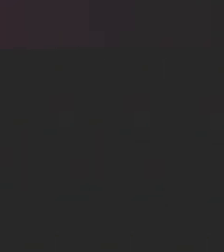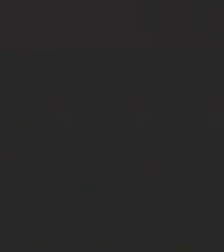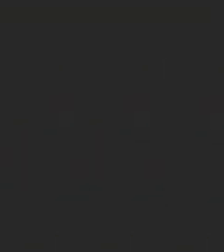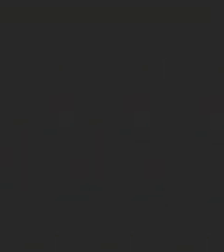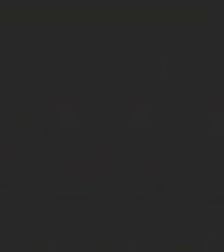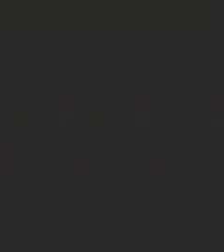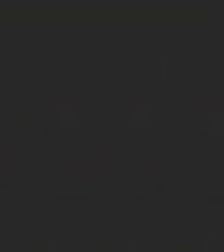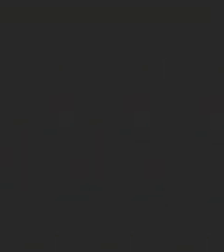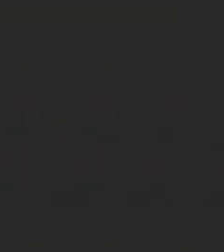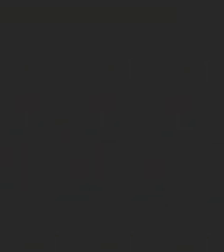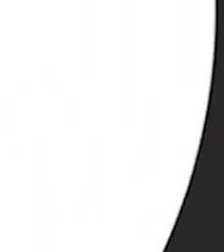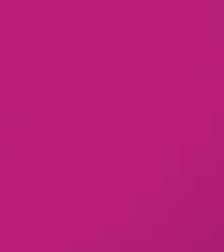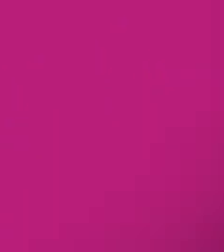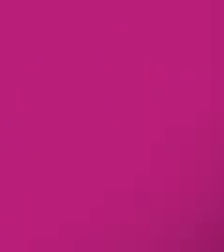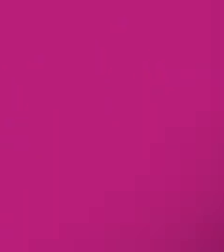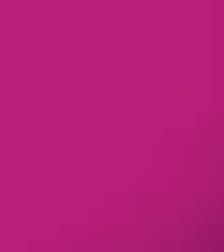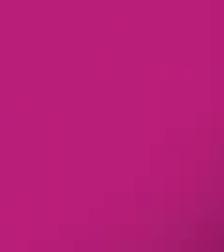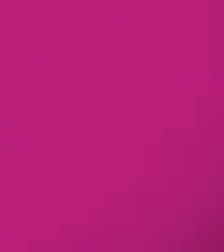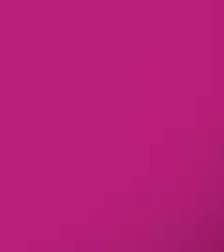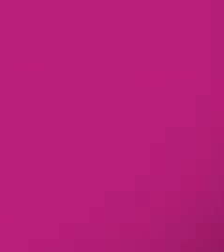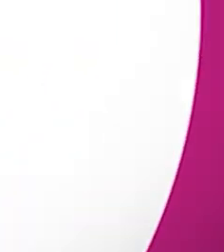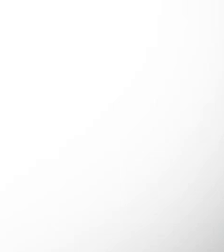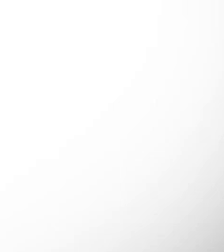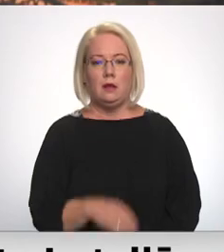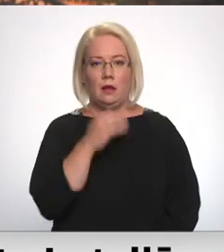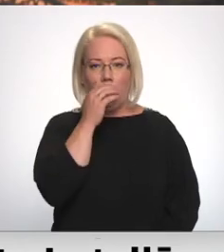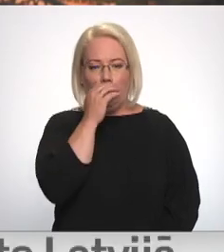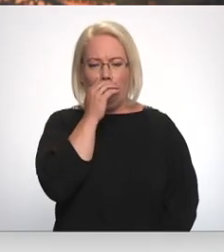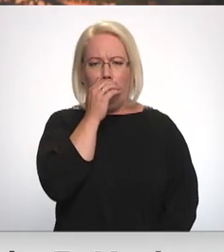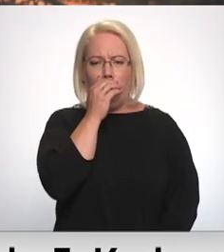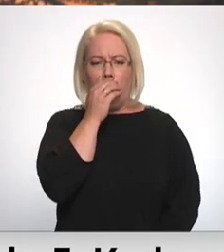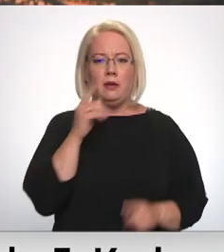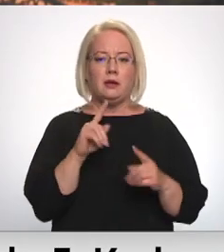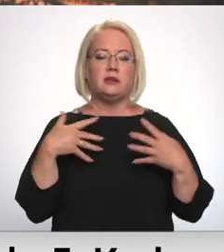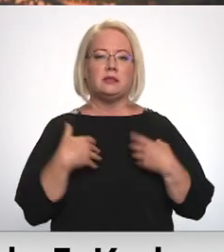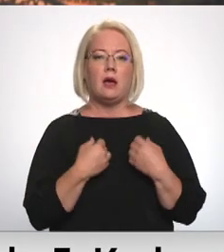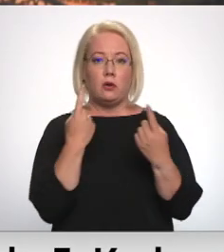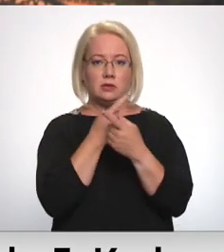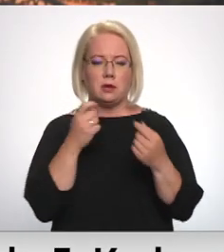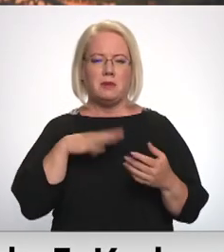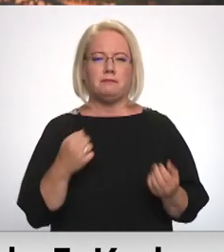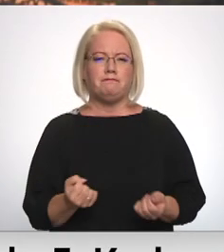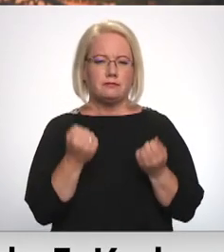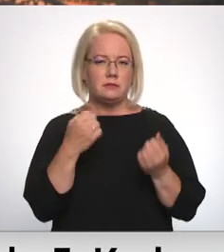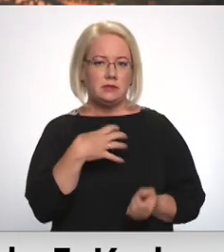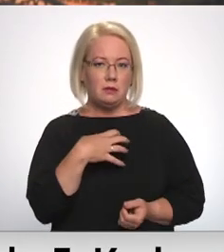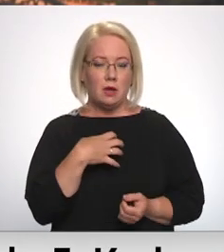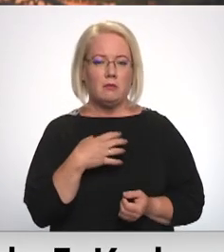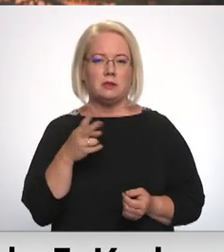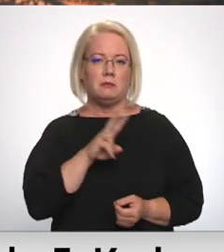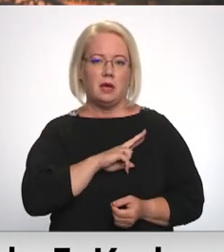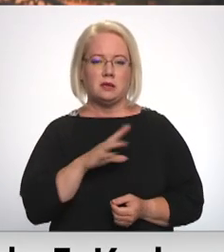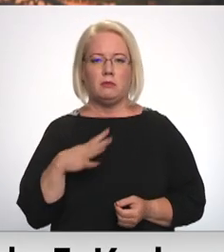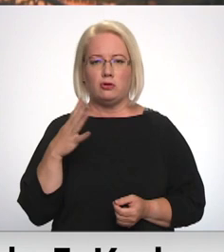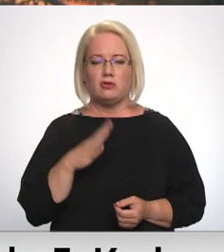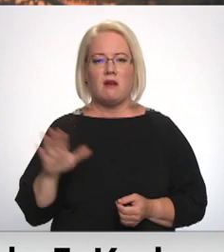Re, visi ēters ir te! Bet nu sēra vēsts. Pēc smagas slimības mūžībā devies